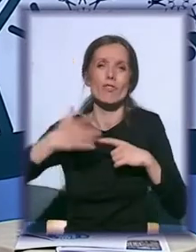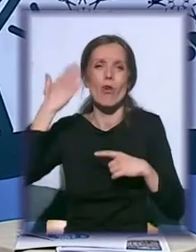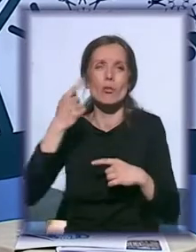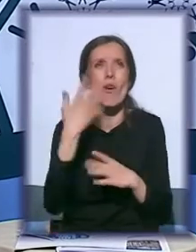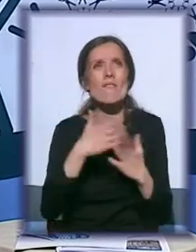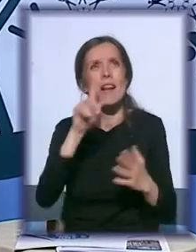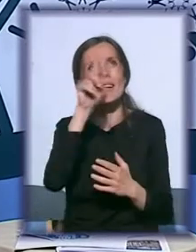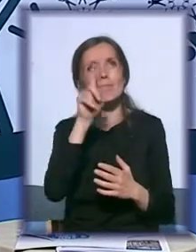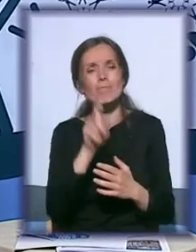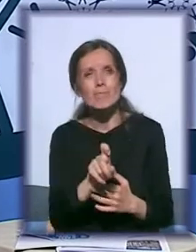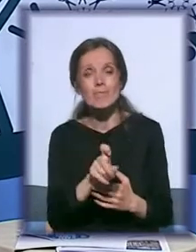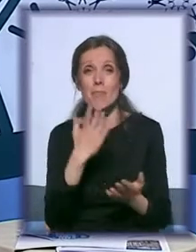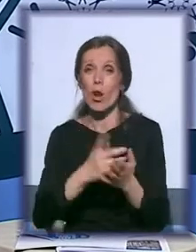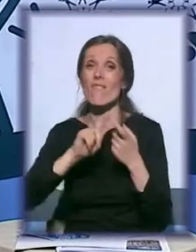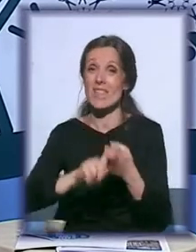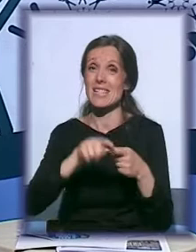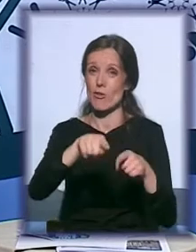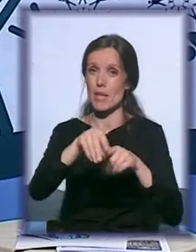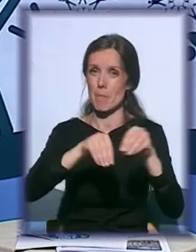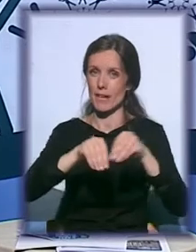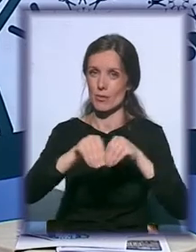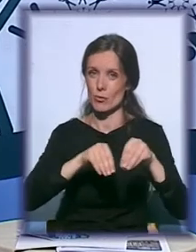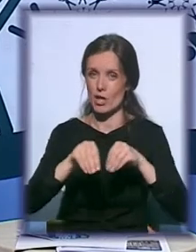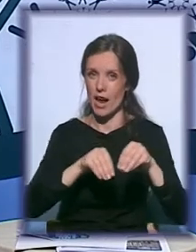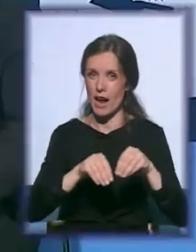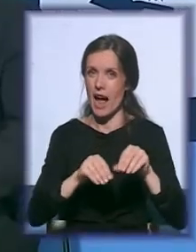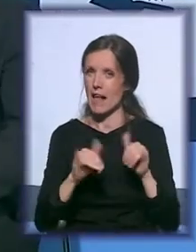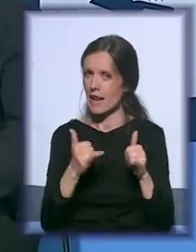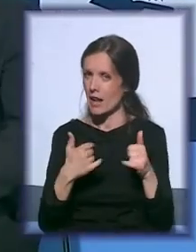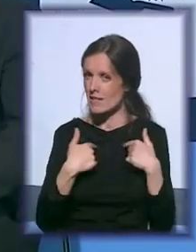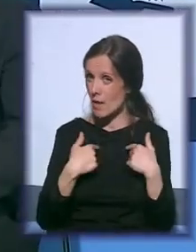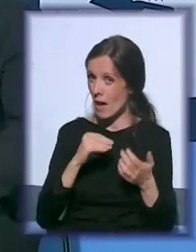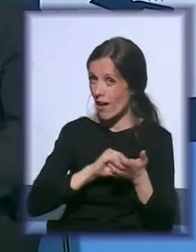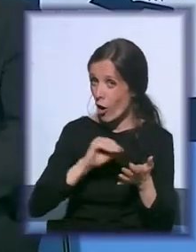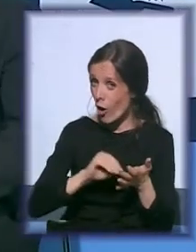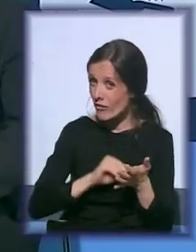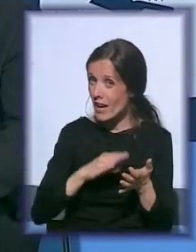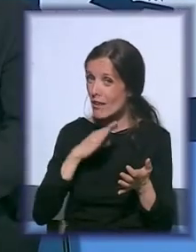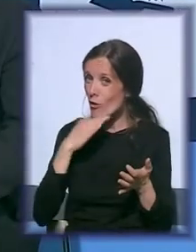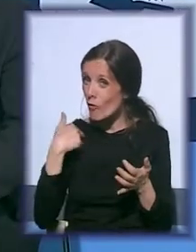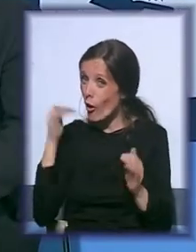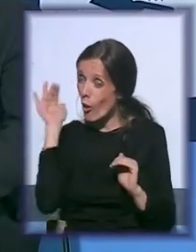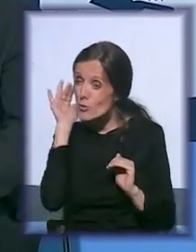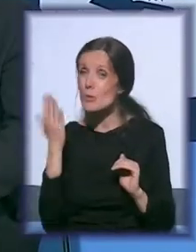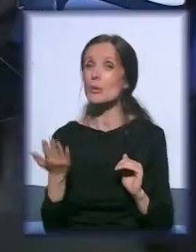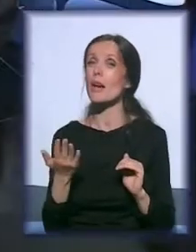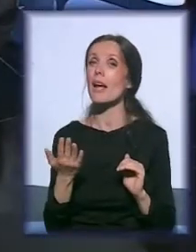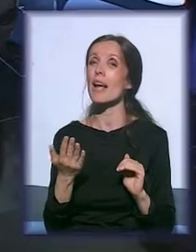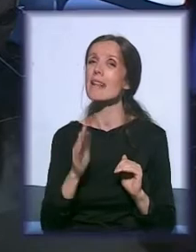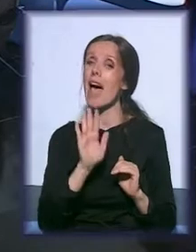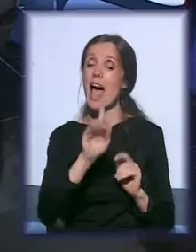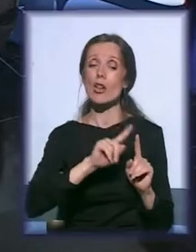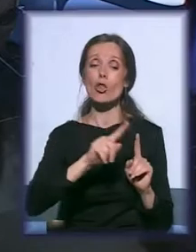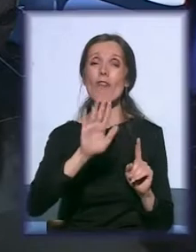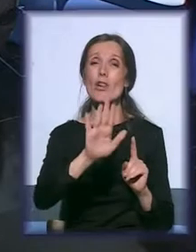ticalo se partije Šaha. Da. Da sam ja to kao novinar dovoljno saznala da do vašeg